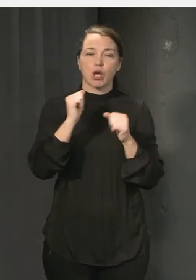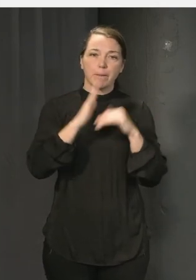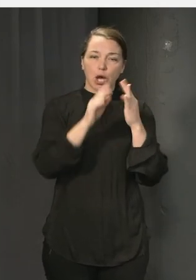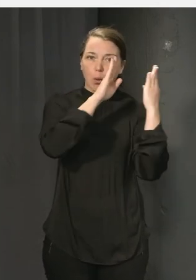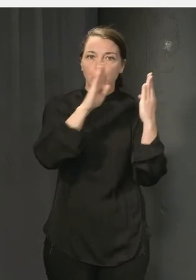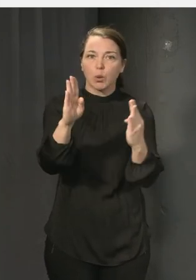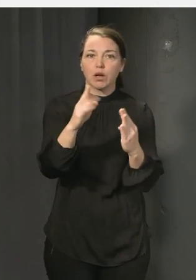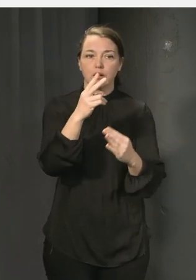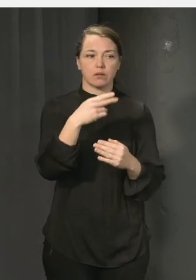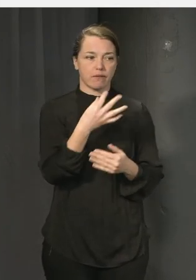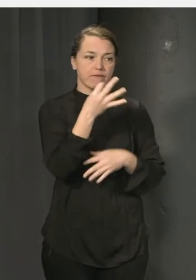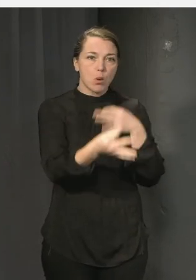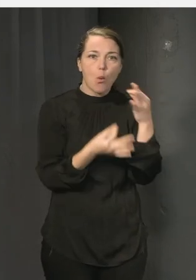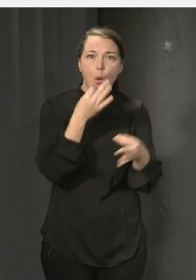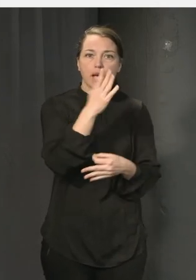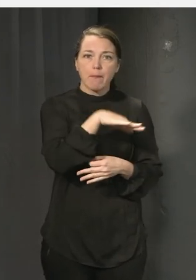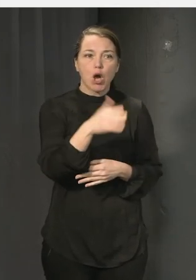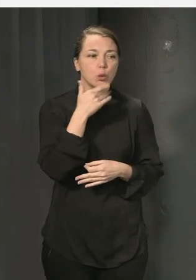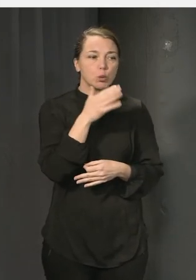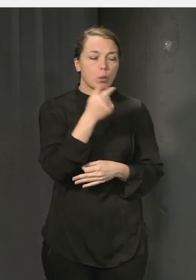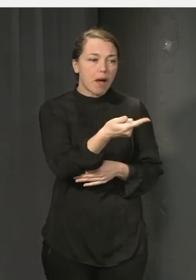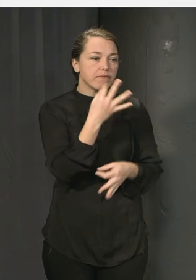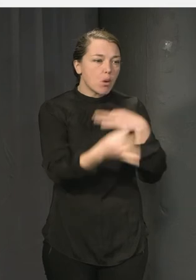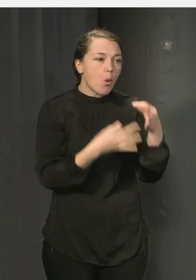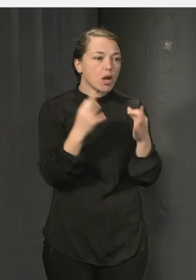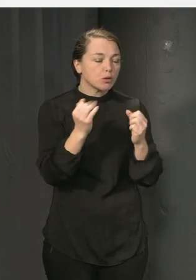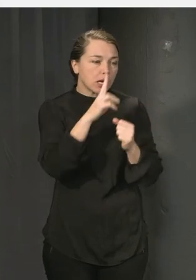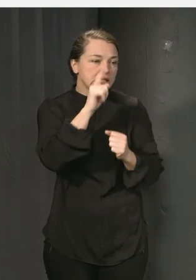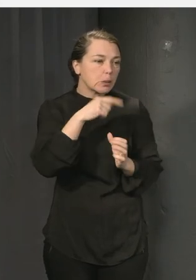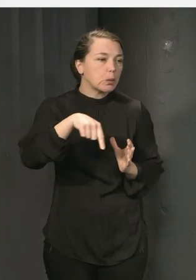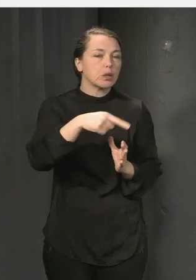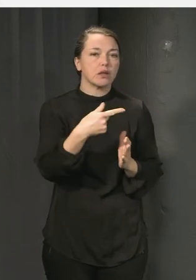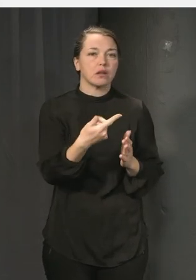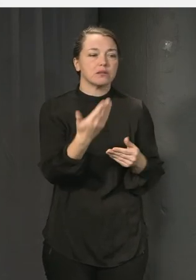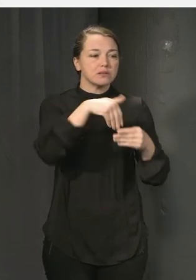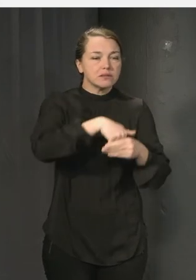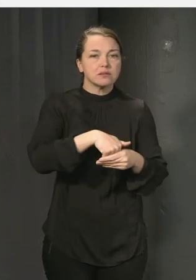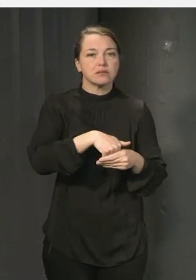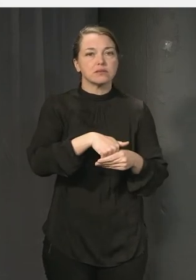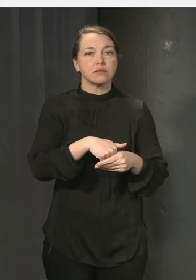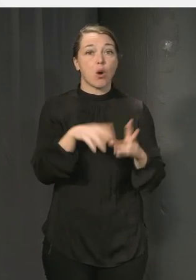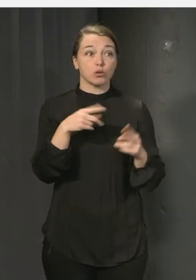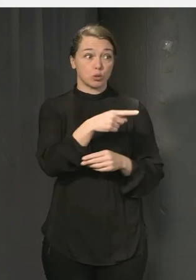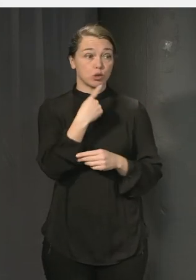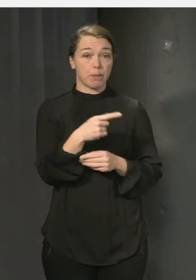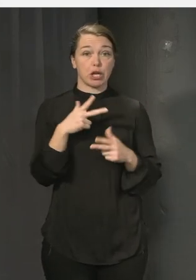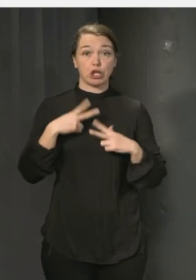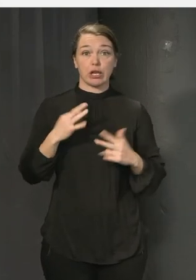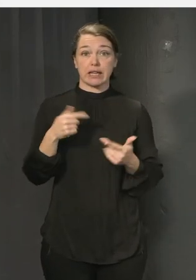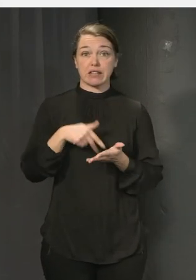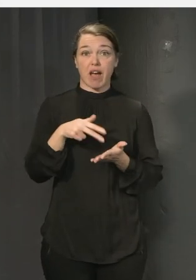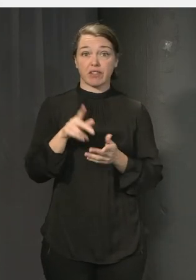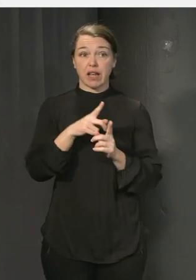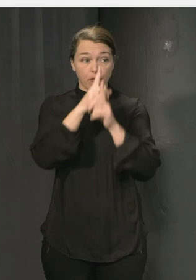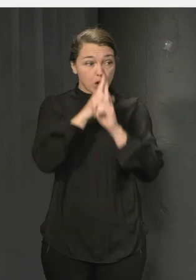att involvera de barn och unga i den processen och sen precis det som du sa med trygghetsvandlingarna följa